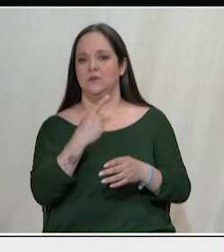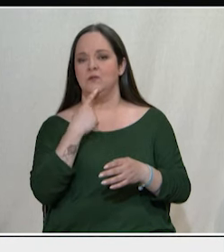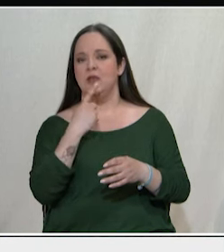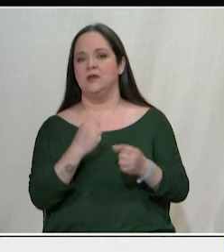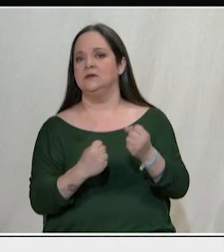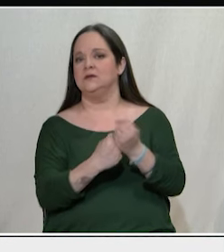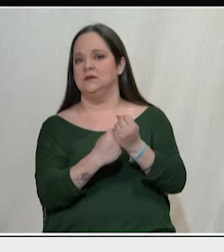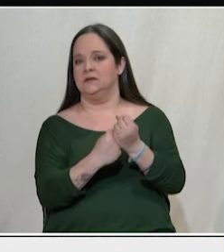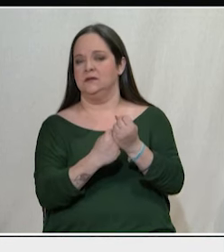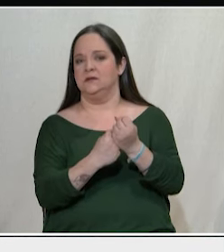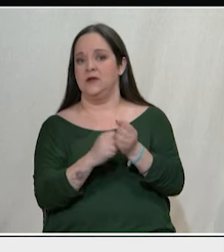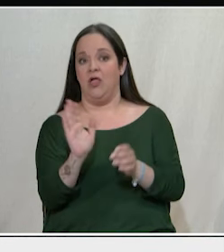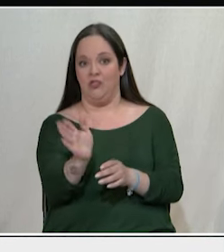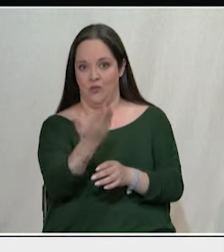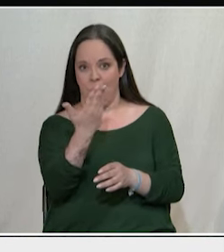κάνοντας μια κατάληψη